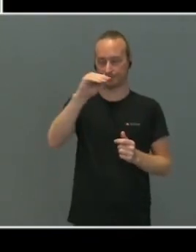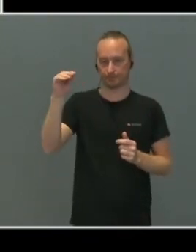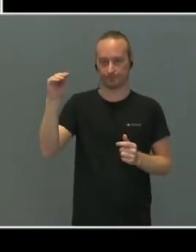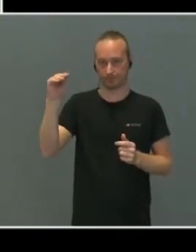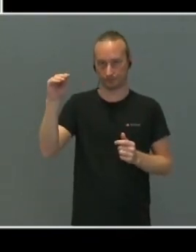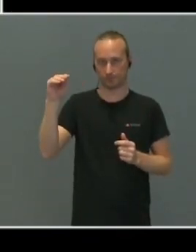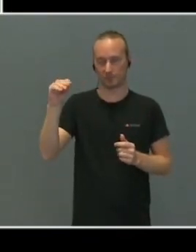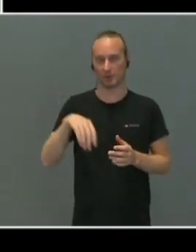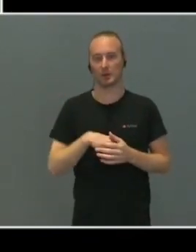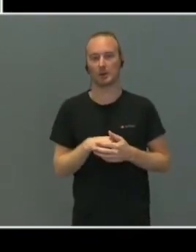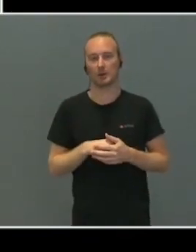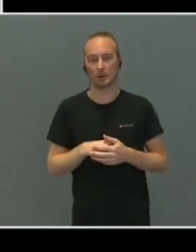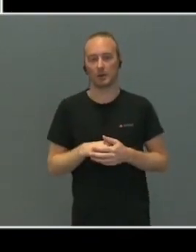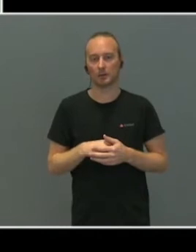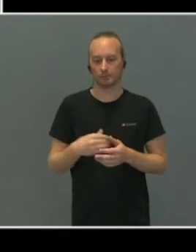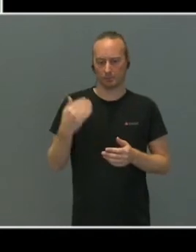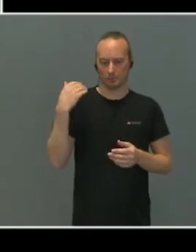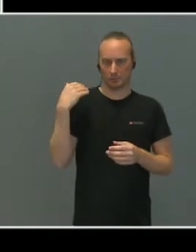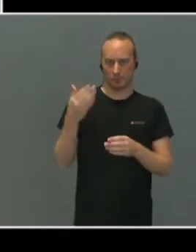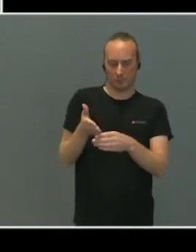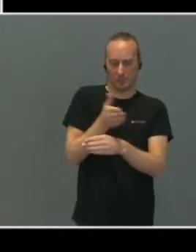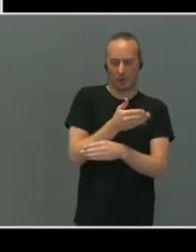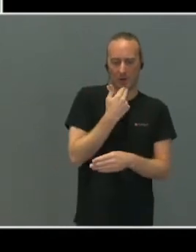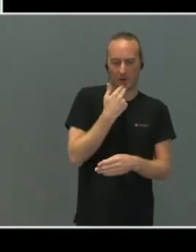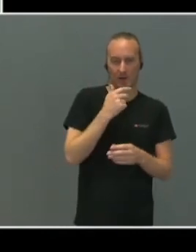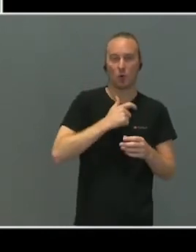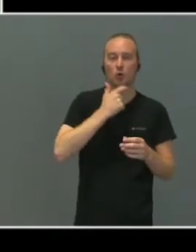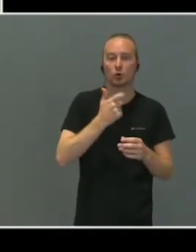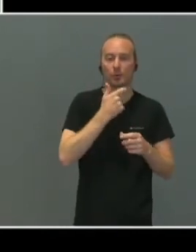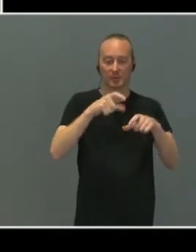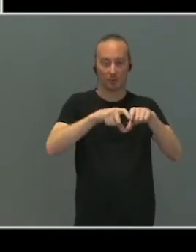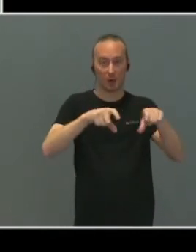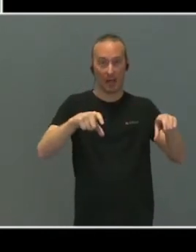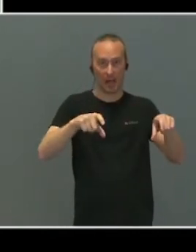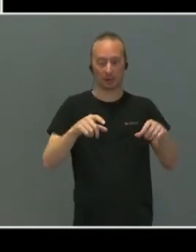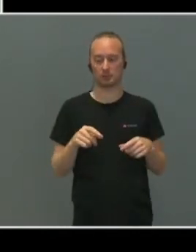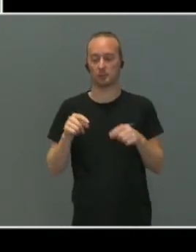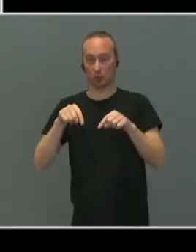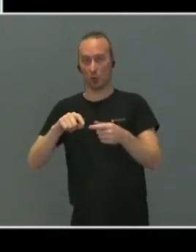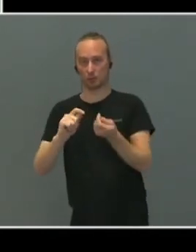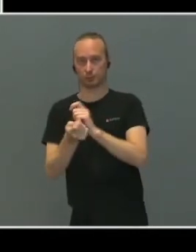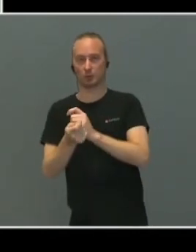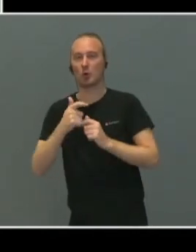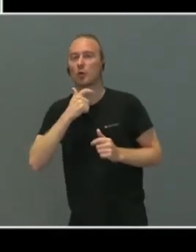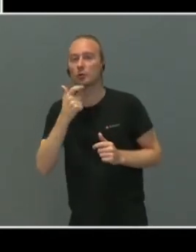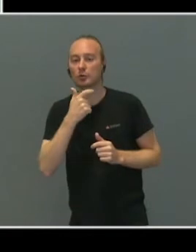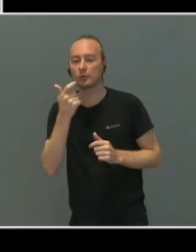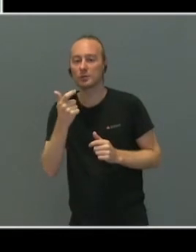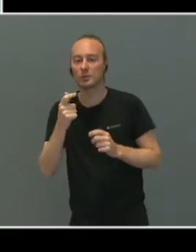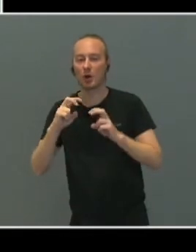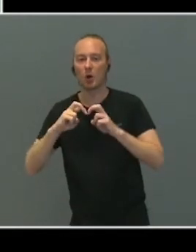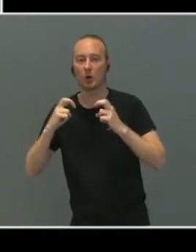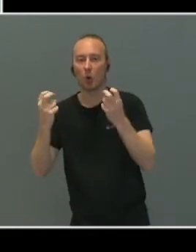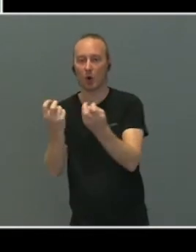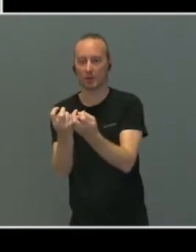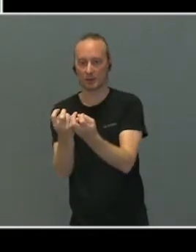Vi har gjort om det som tidligere heter ungdomspanelet til et ungdomsråd. Jeg tror